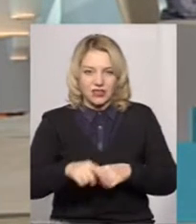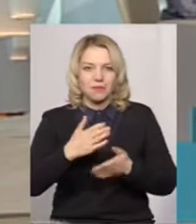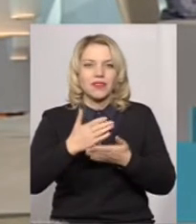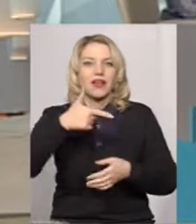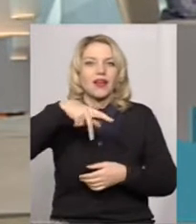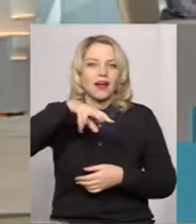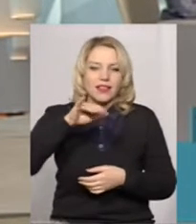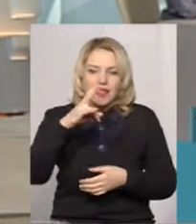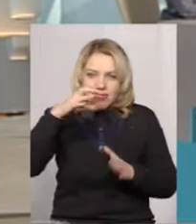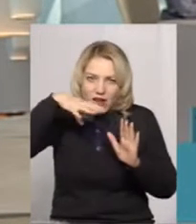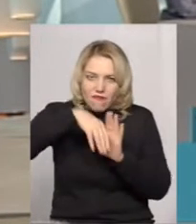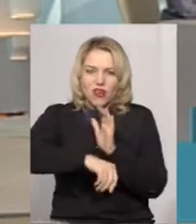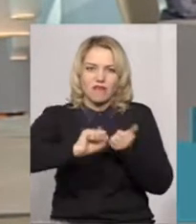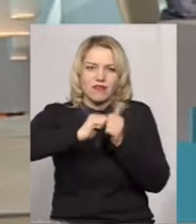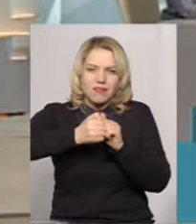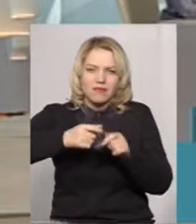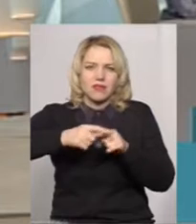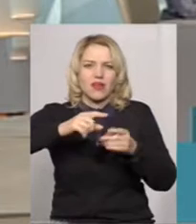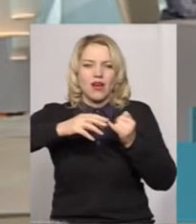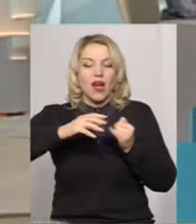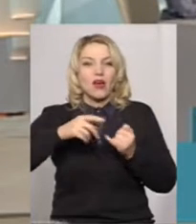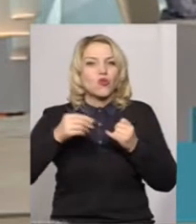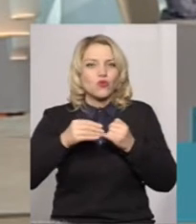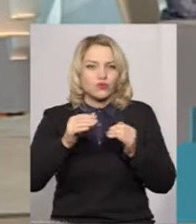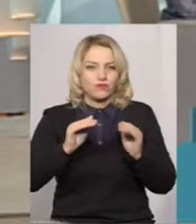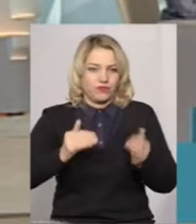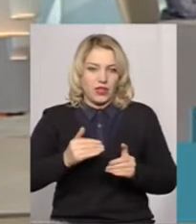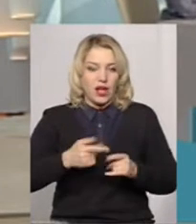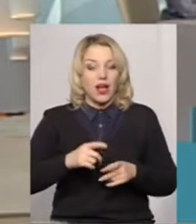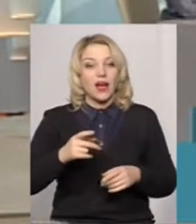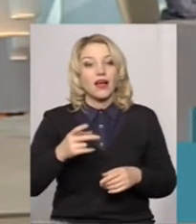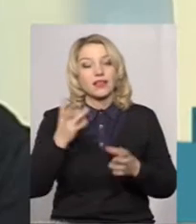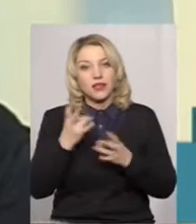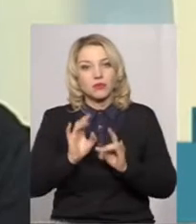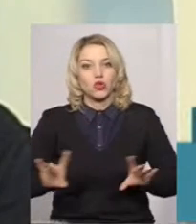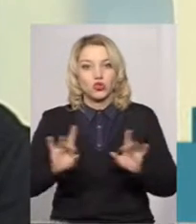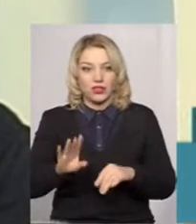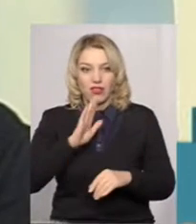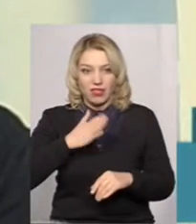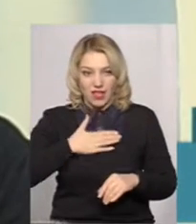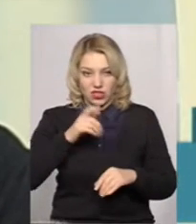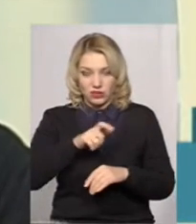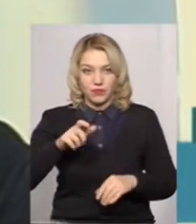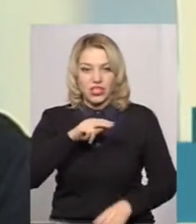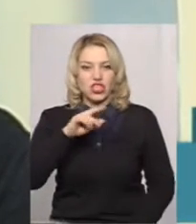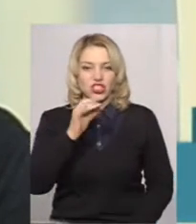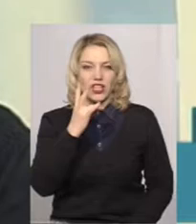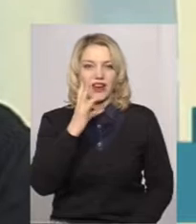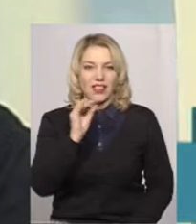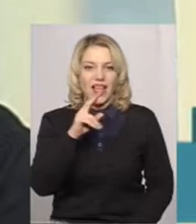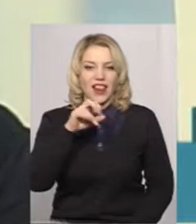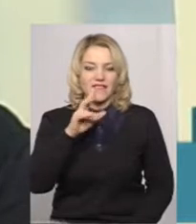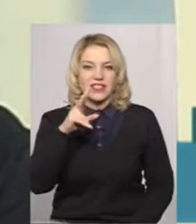глина йде, так далі. Тобто, туди практично нічого не буде. От, сказати глядачам, наша Чернелівська вода,